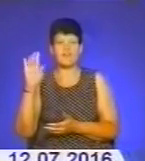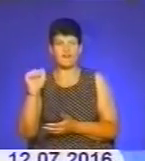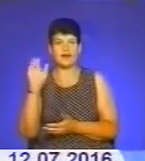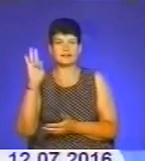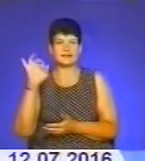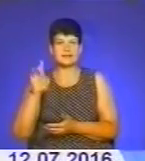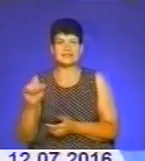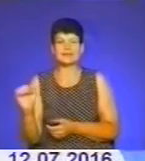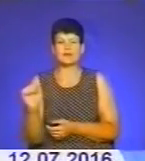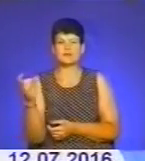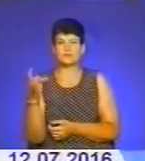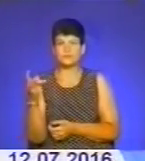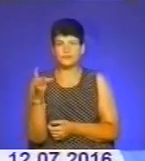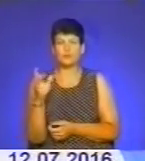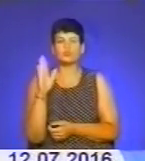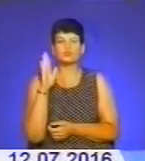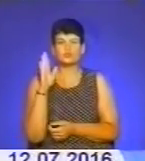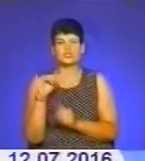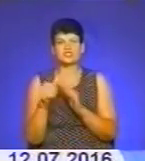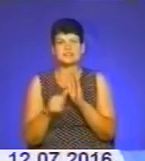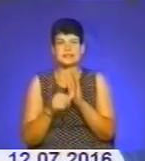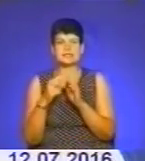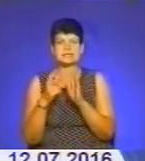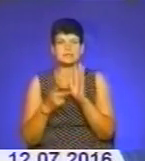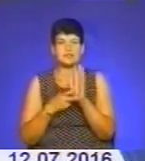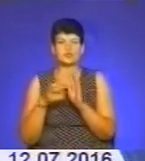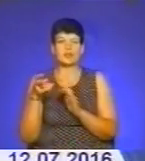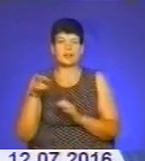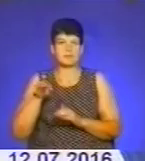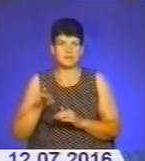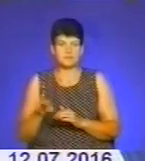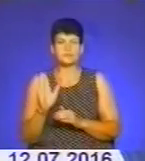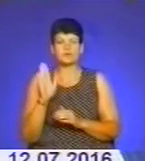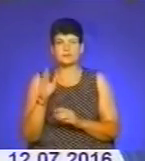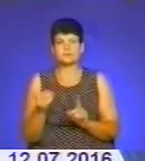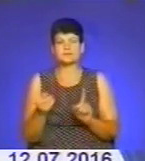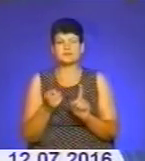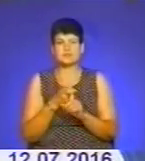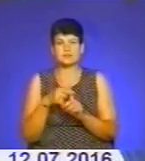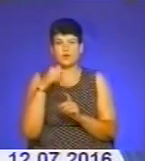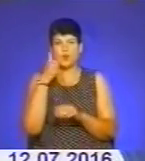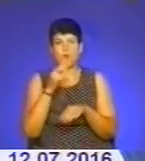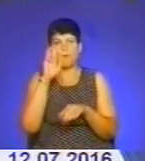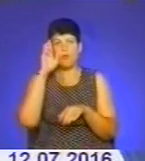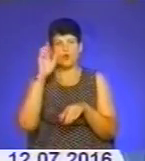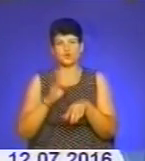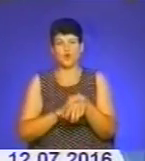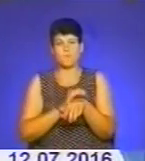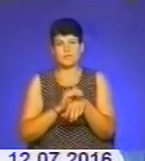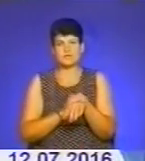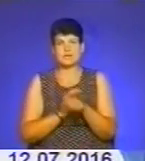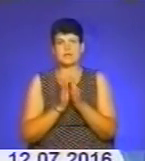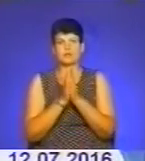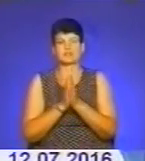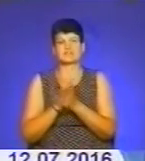відбудеться 16-17 липня. Вона приурочена ювілейному року Божого милосердя та молитві за мир в